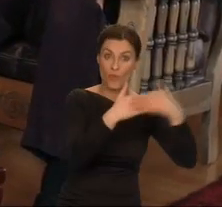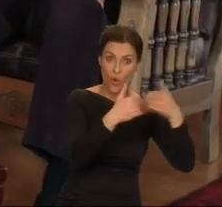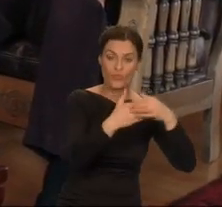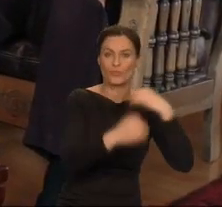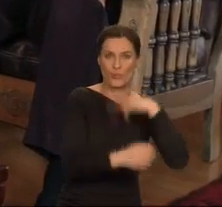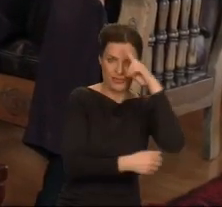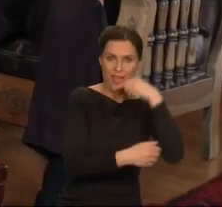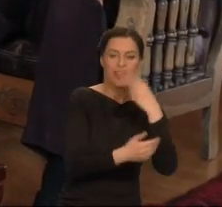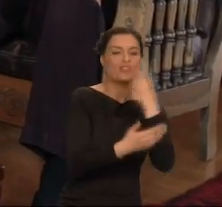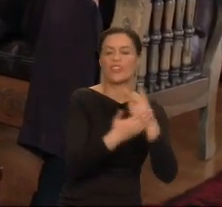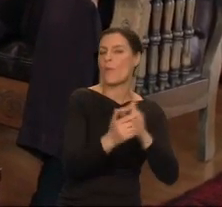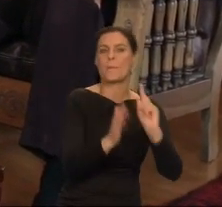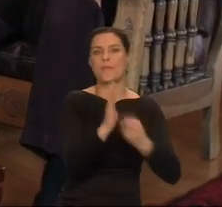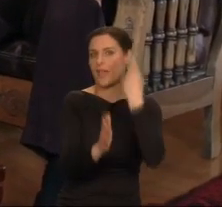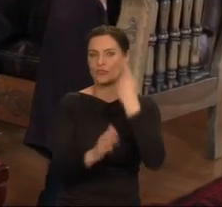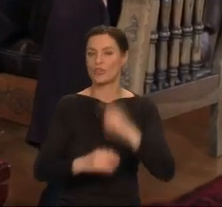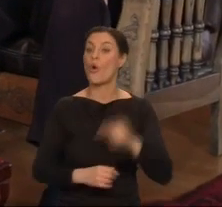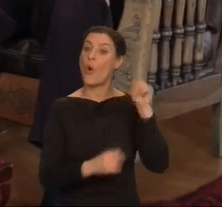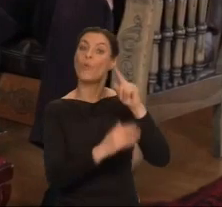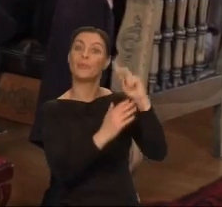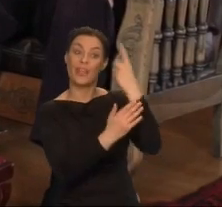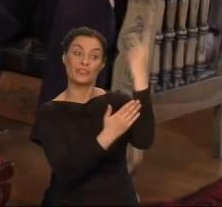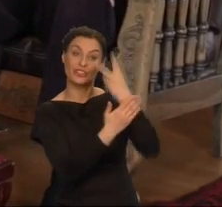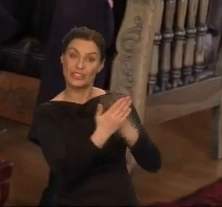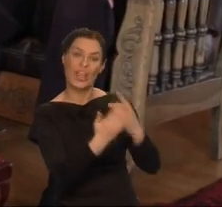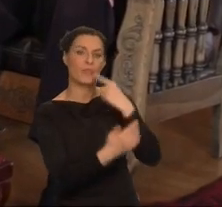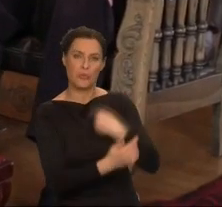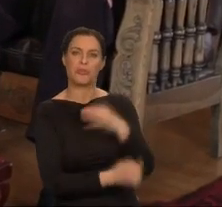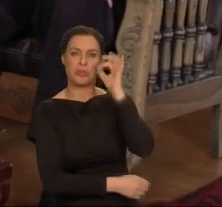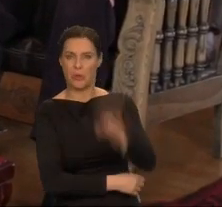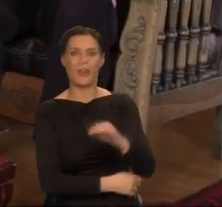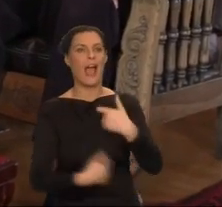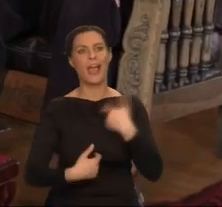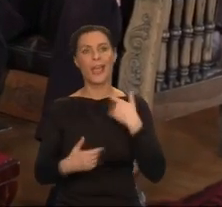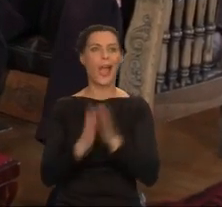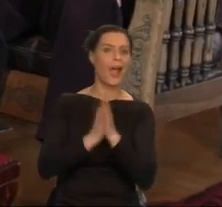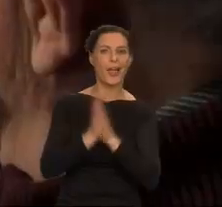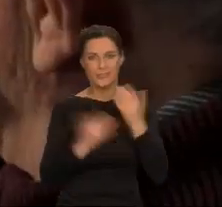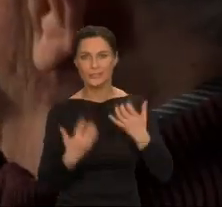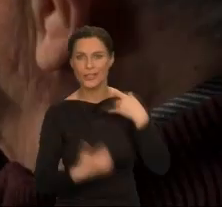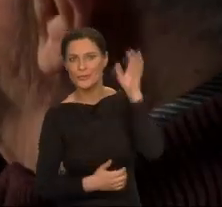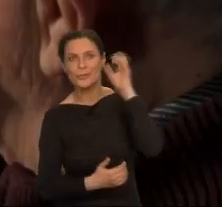Zwykle mówisz, dobre. To właśnie chcę usłyszeć.